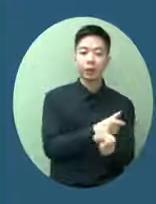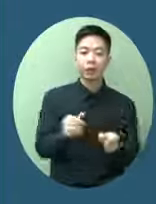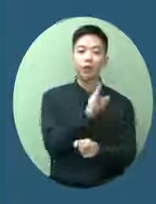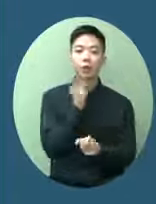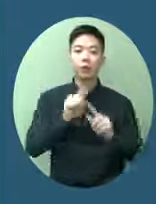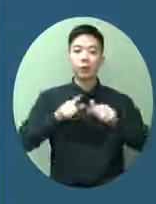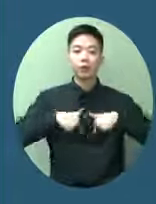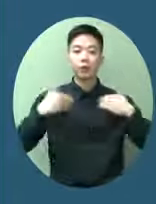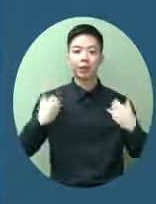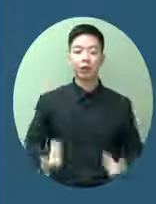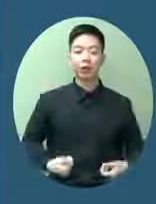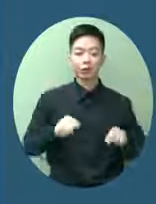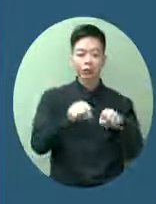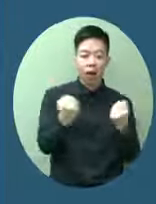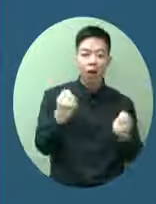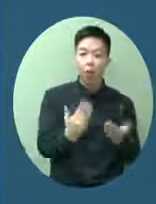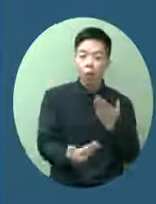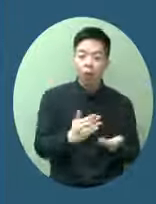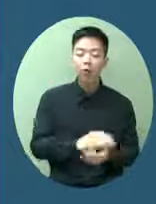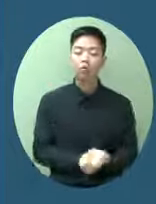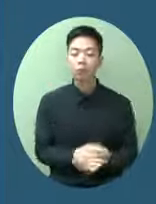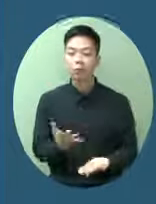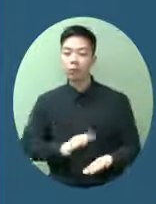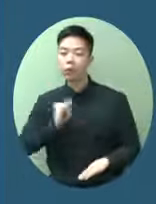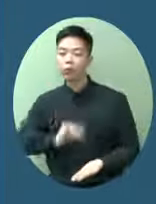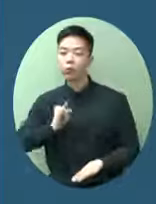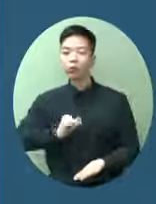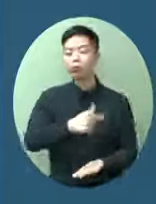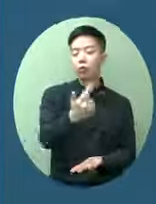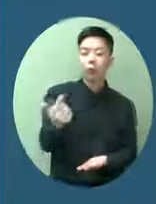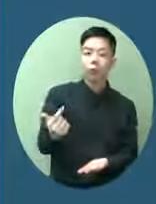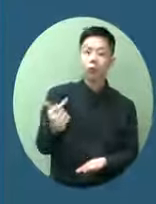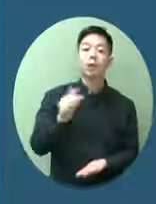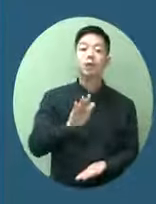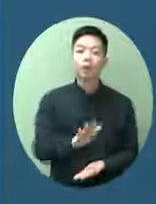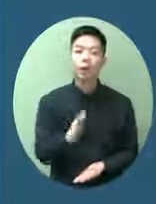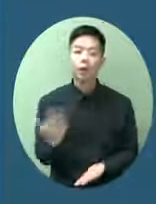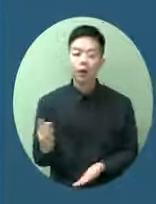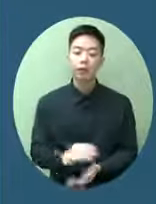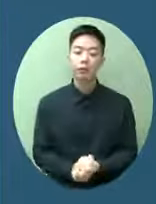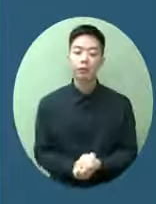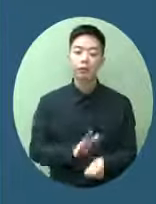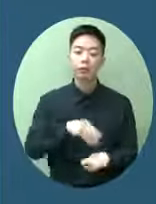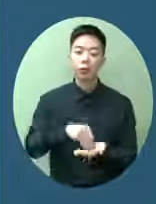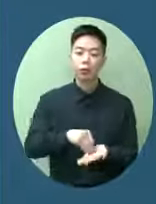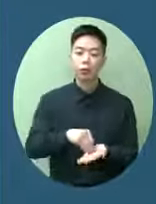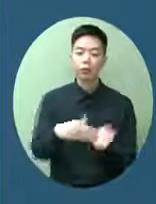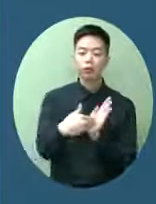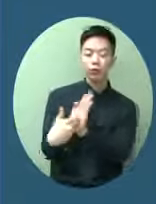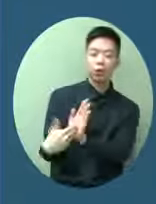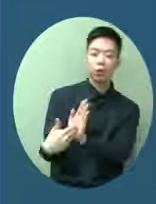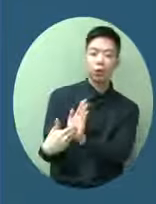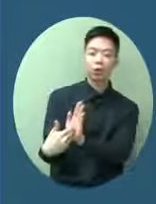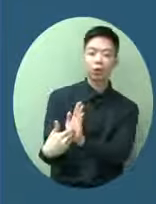甚至是有些怨言的但我在這裡必須強調這種嚴格的外防輸入的政